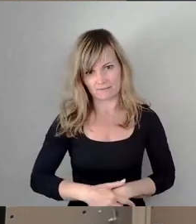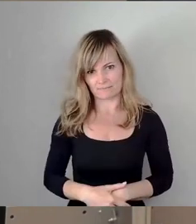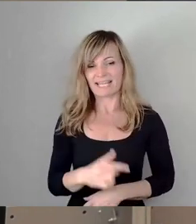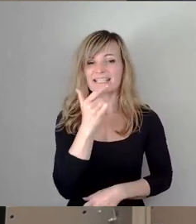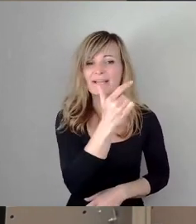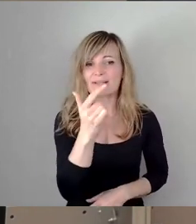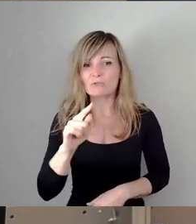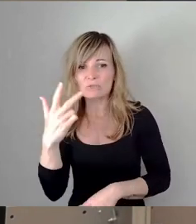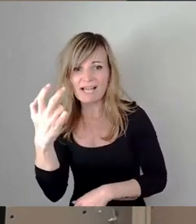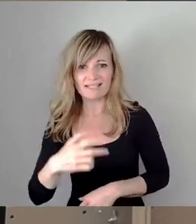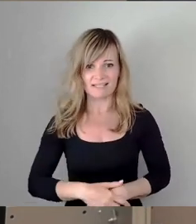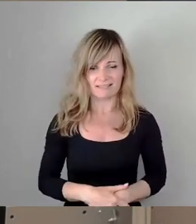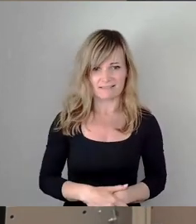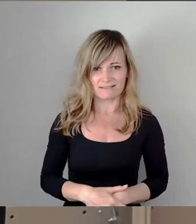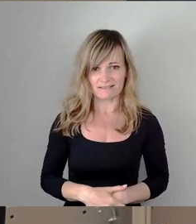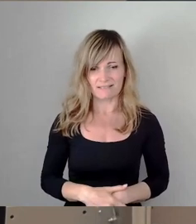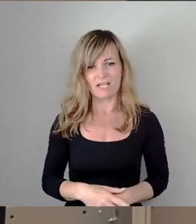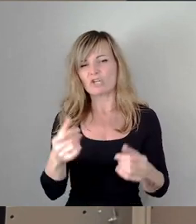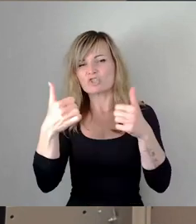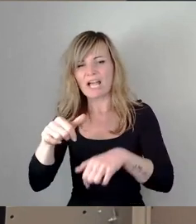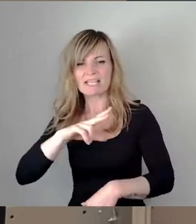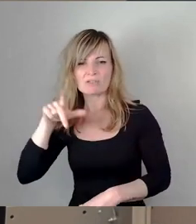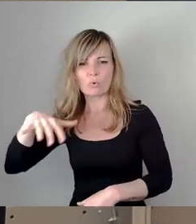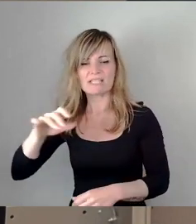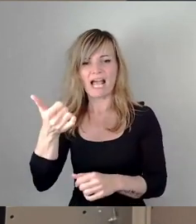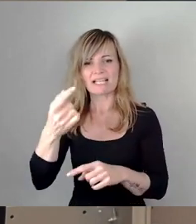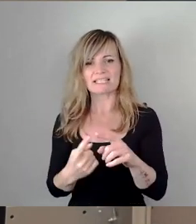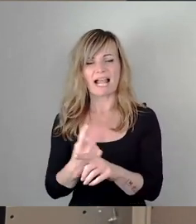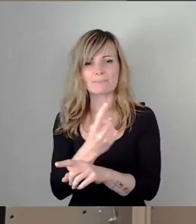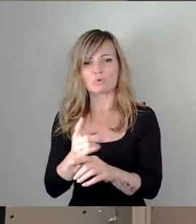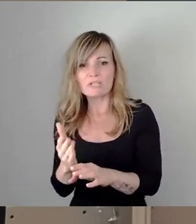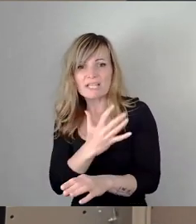.30 Uhr. Die Scheißsoze war mindestens anderthalb Stunden zu früh unterwegs.